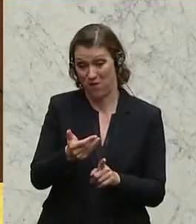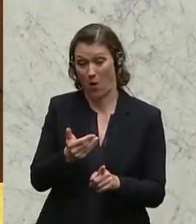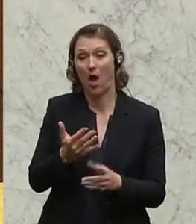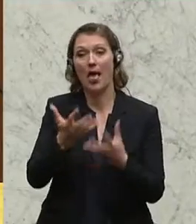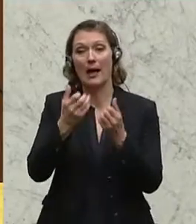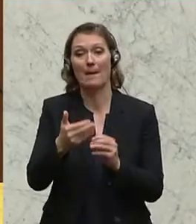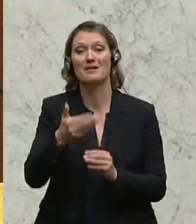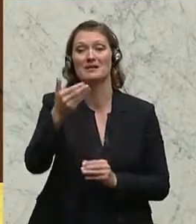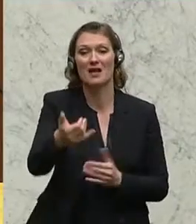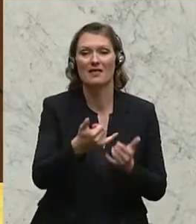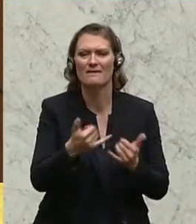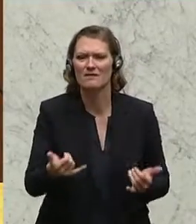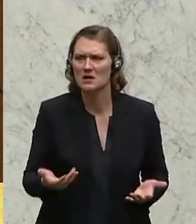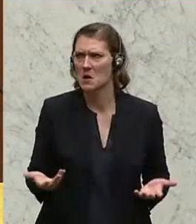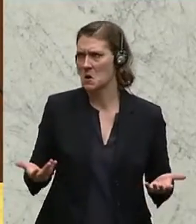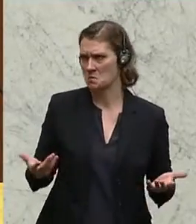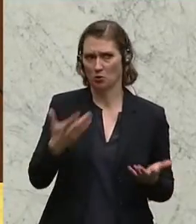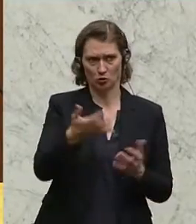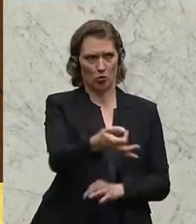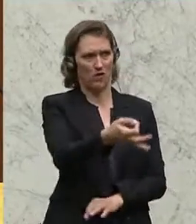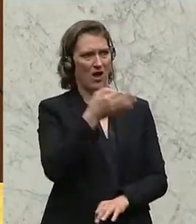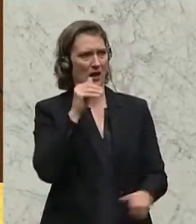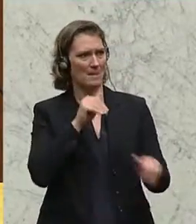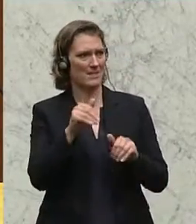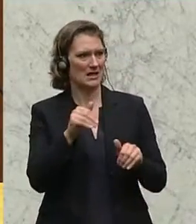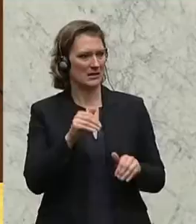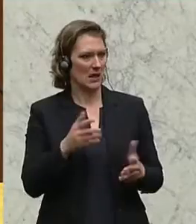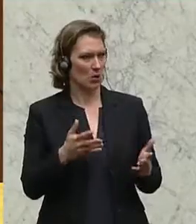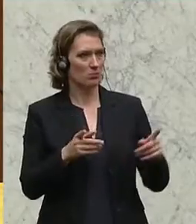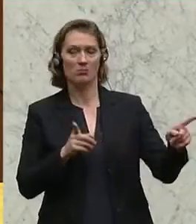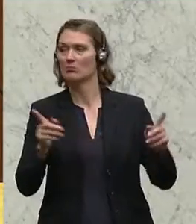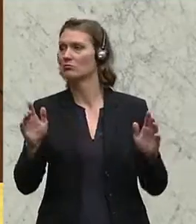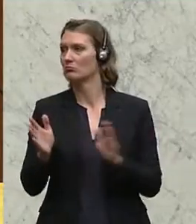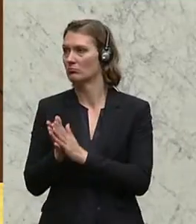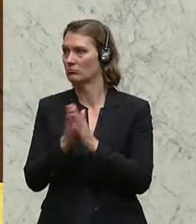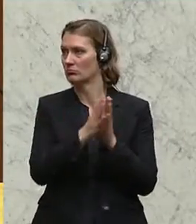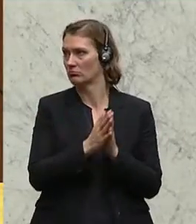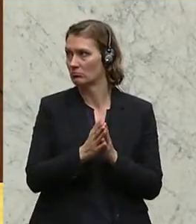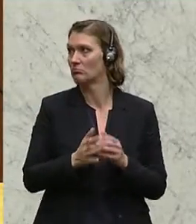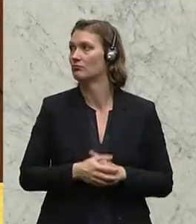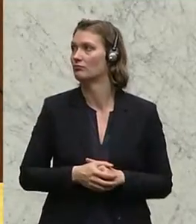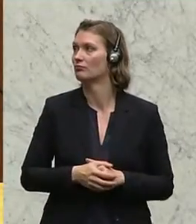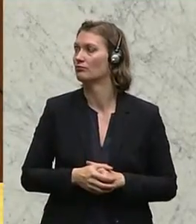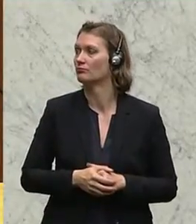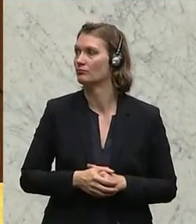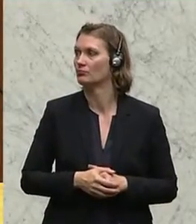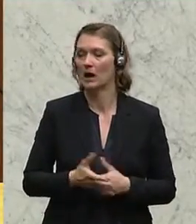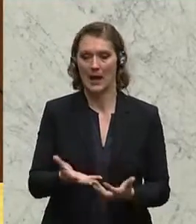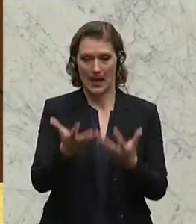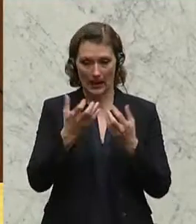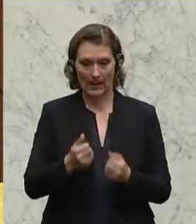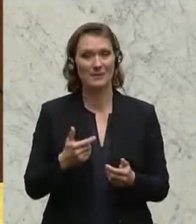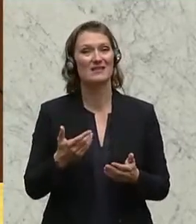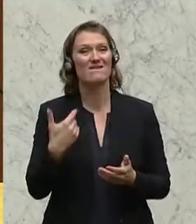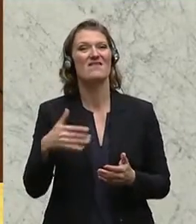Ministerium und kritisieren dann, dass Sie nicht das Resultat auch übermittelt